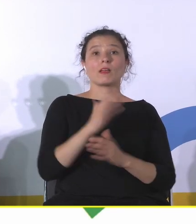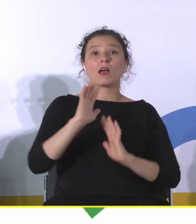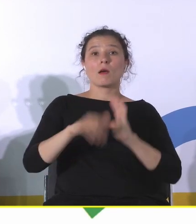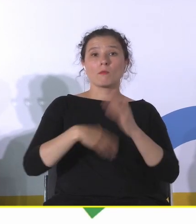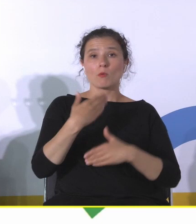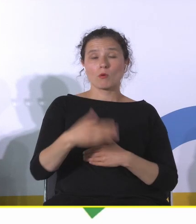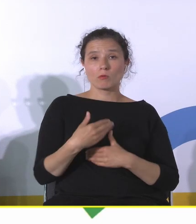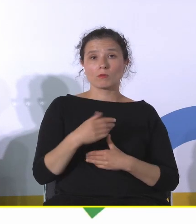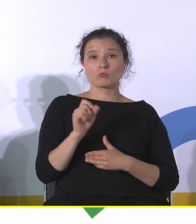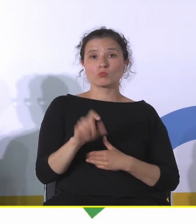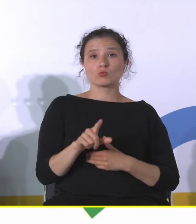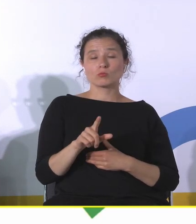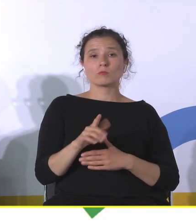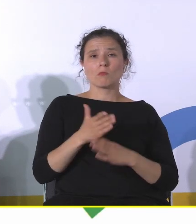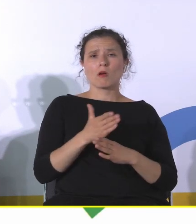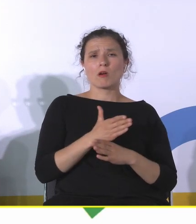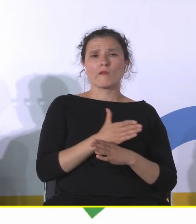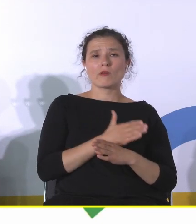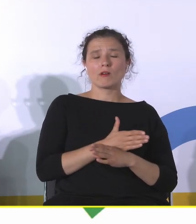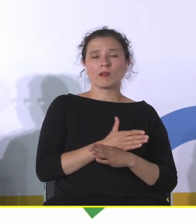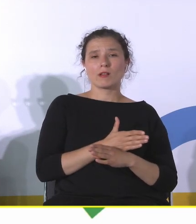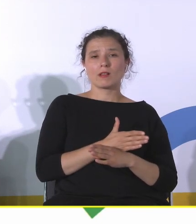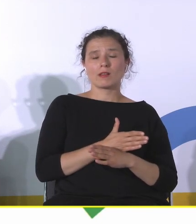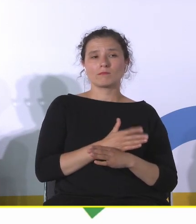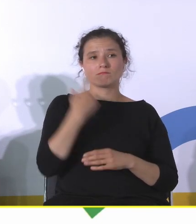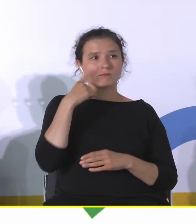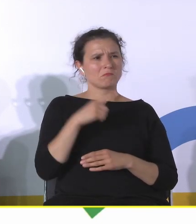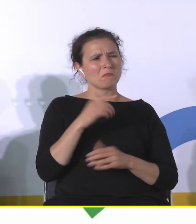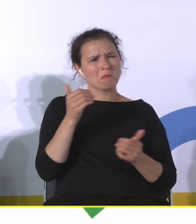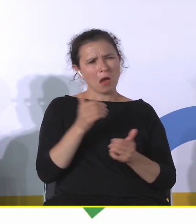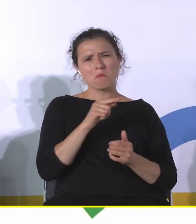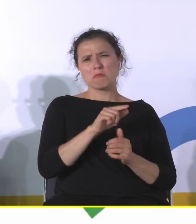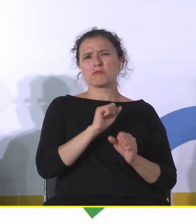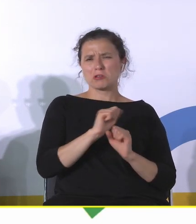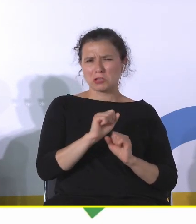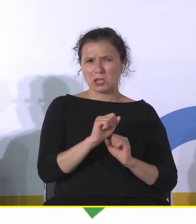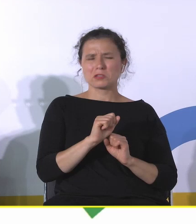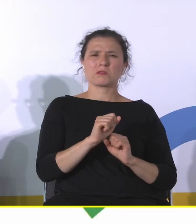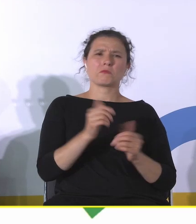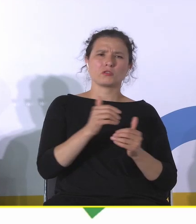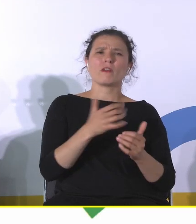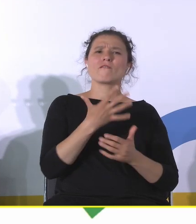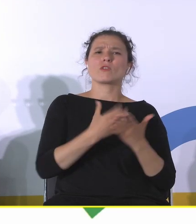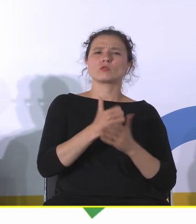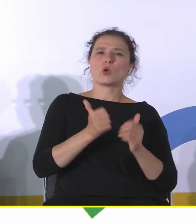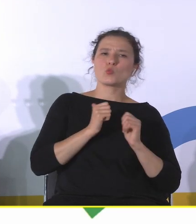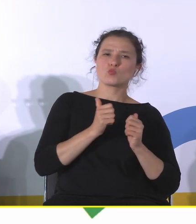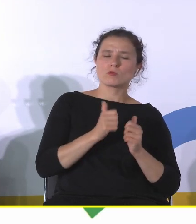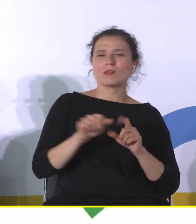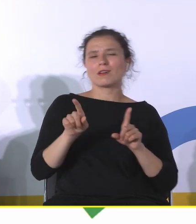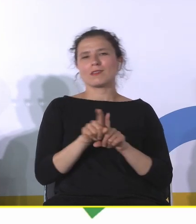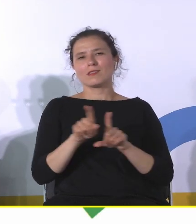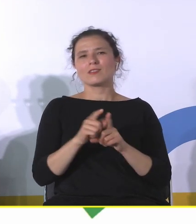powoli takiego dostrzeżenia, a może potencjał turystyczno-komercyjny, ale jest teraz kolejna generacja,